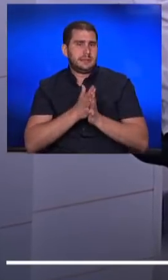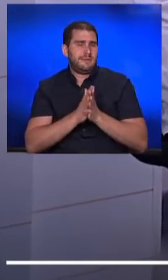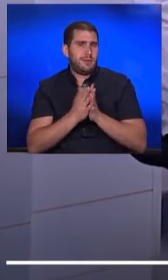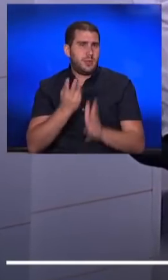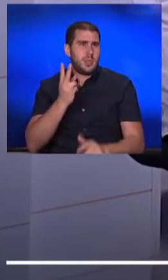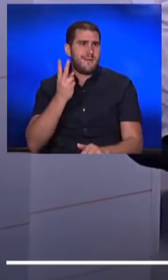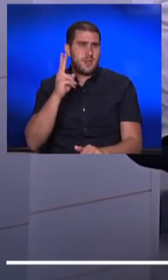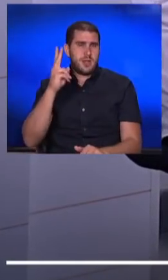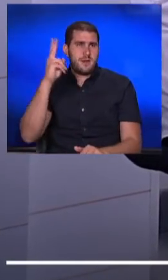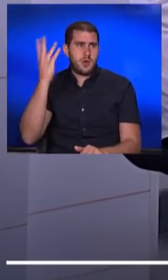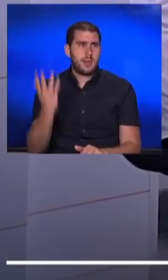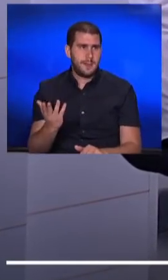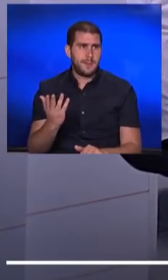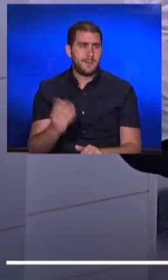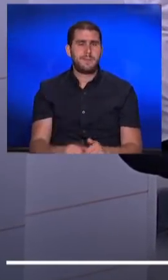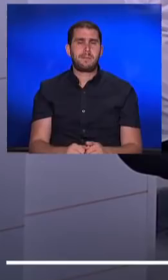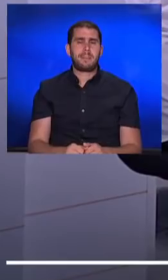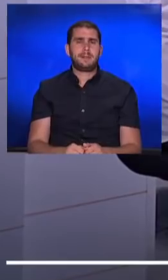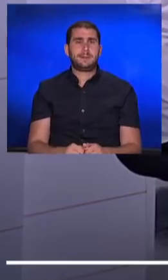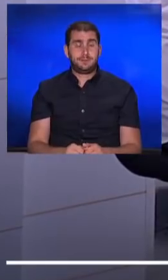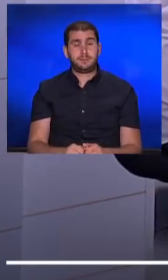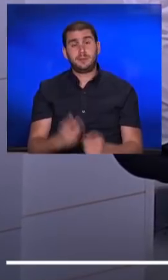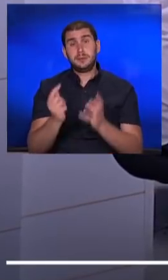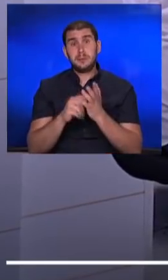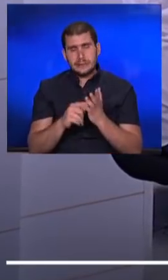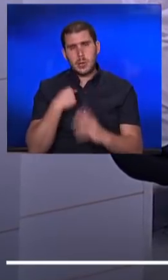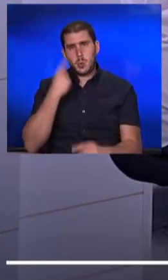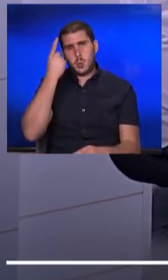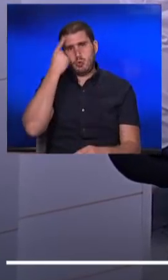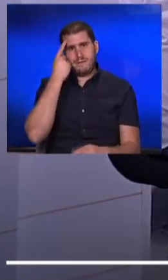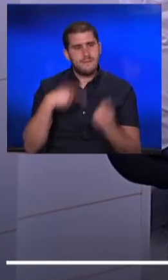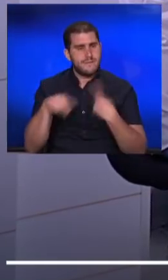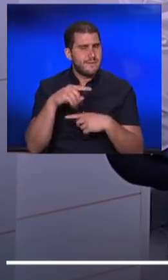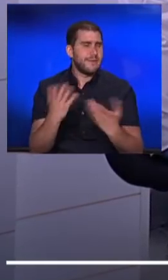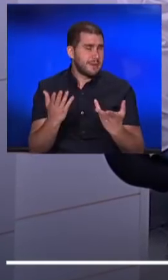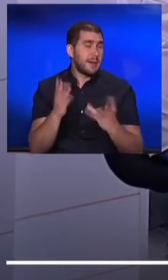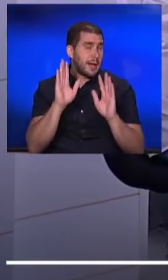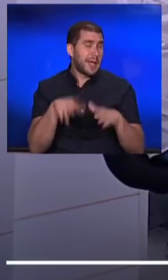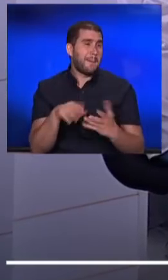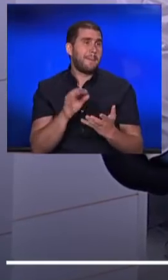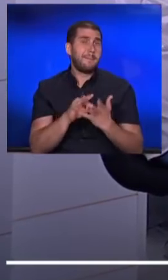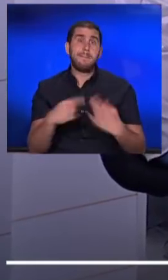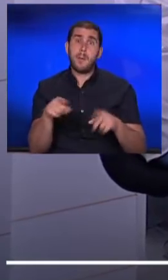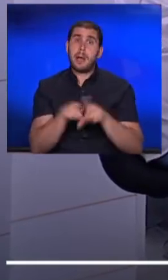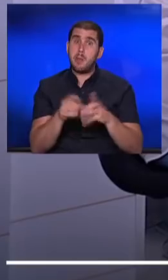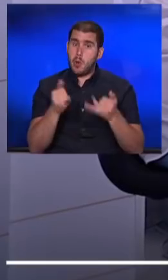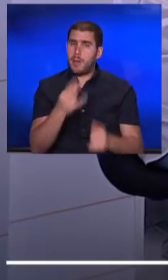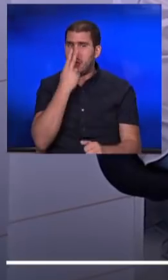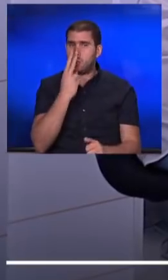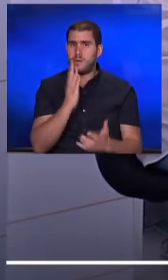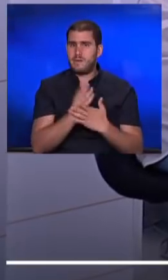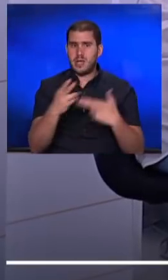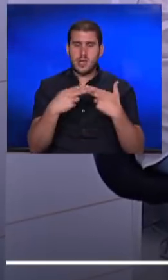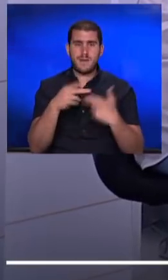וגדלה. ועל רקע זה אני חושב שאנחנו גם ביום כמו היום ראינו שקרוב